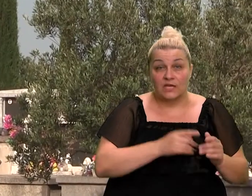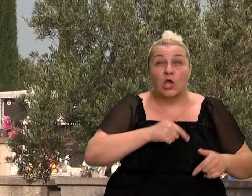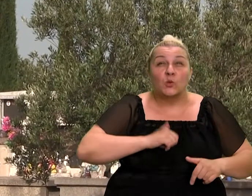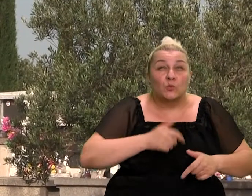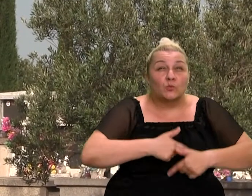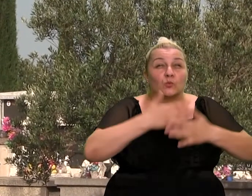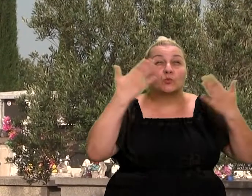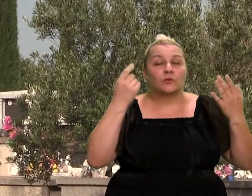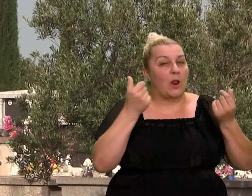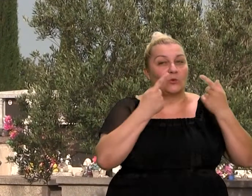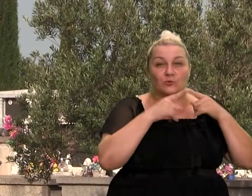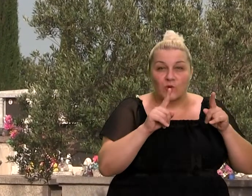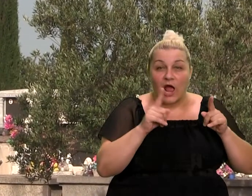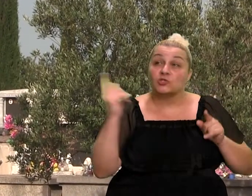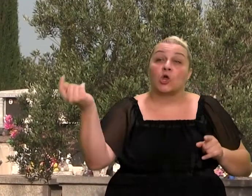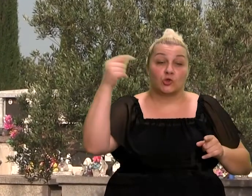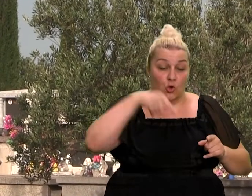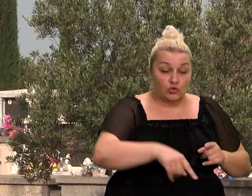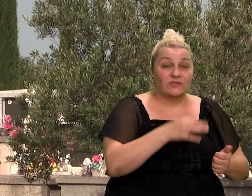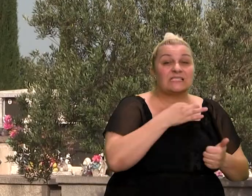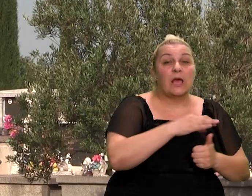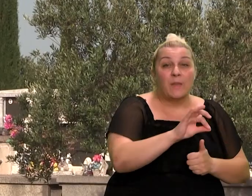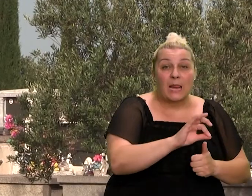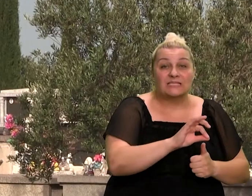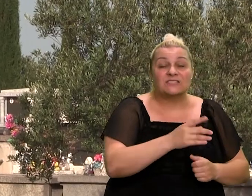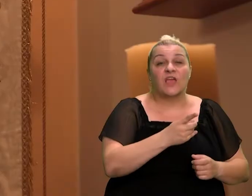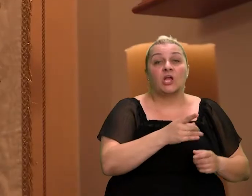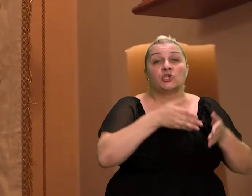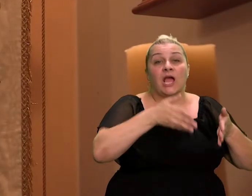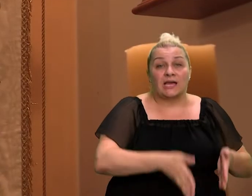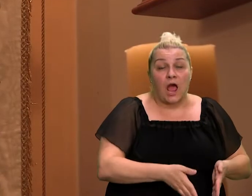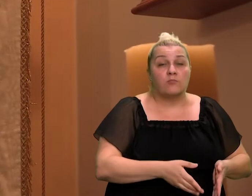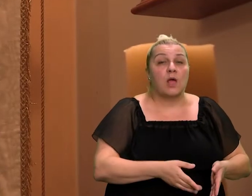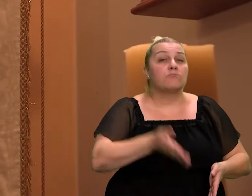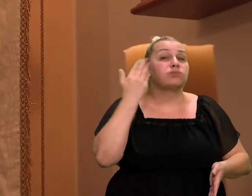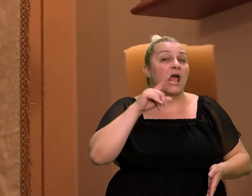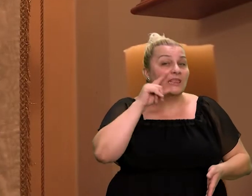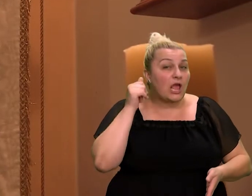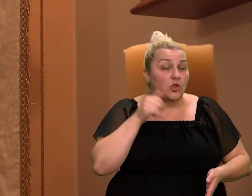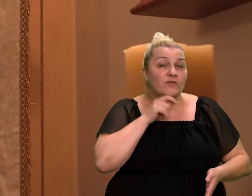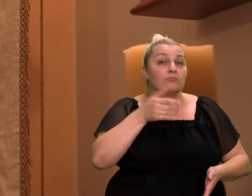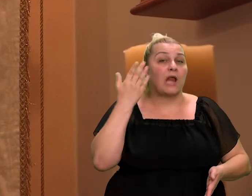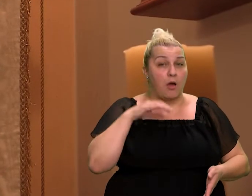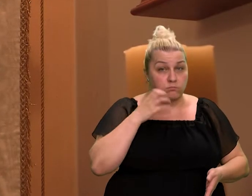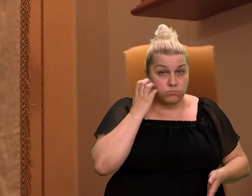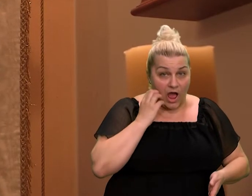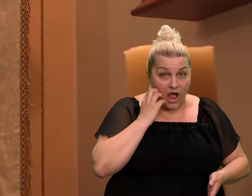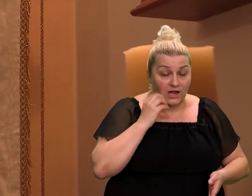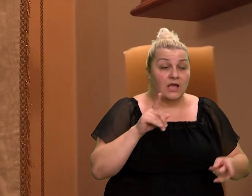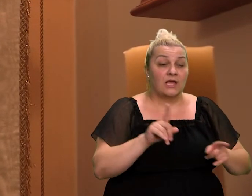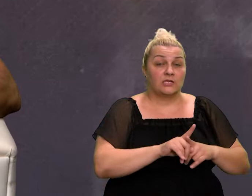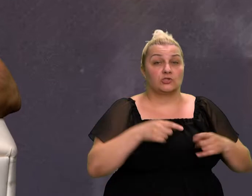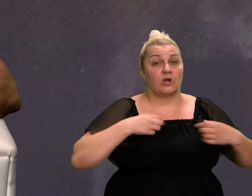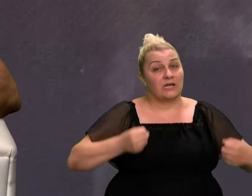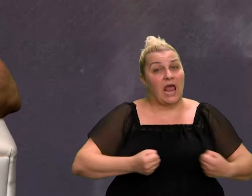svitanja drugačija, dođimo i zapalimo svijeće na grobove pradjedova i prabaka naših, nazravimo svojim najdražima